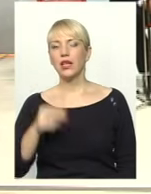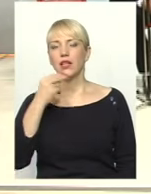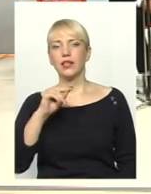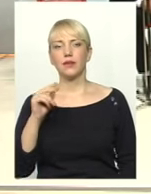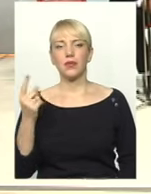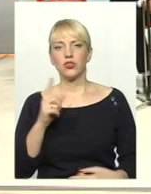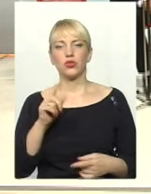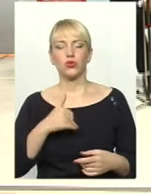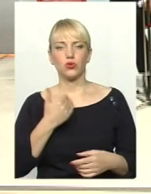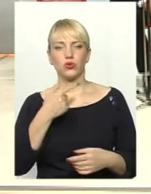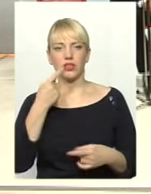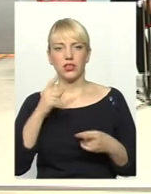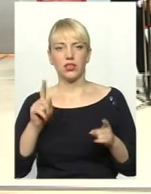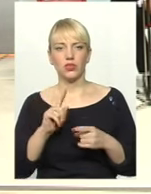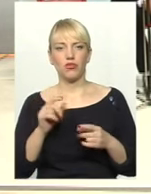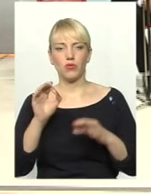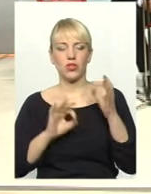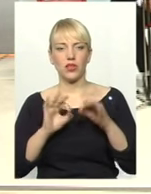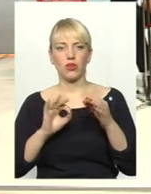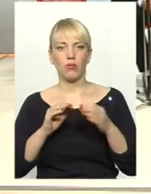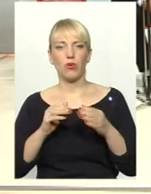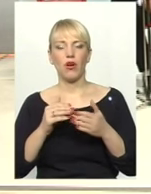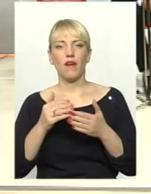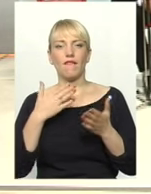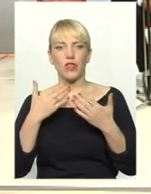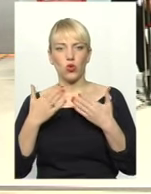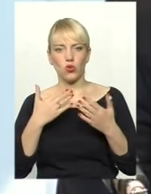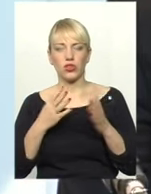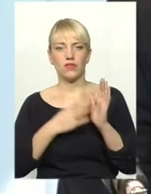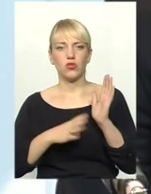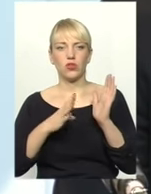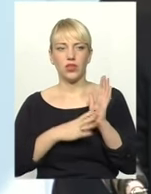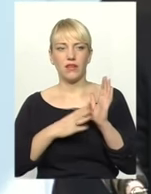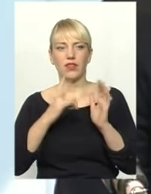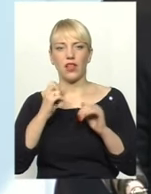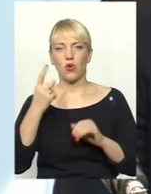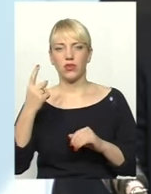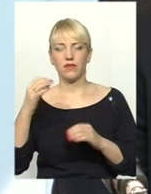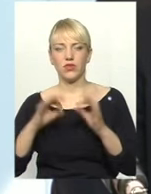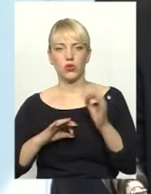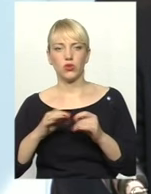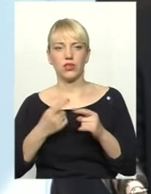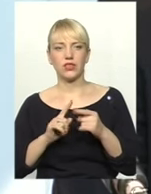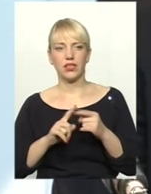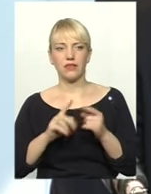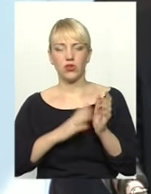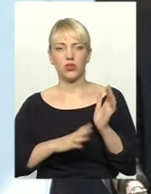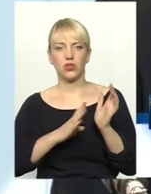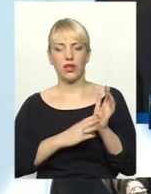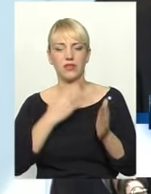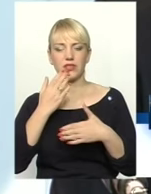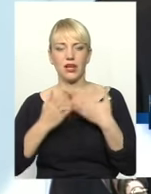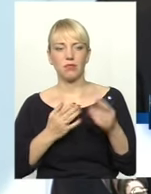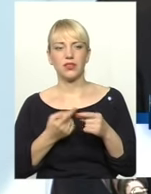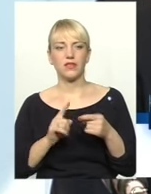сказати, що, мабуть, якщо в процентному відношенні, то, мабуть, 99 на 1 відсоток. Тобто, 99 запитів – це все